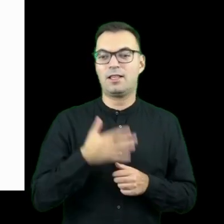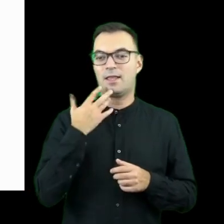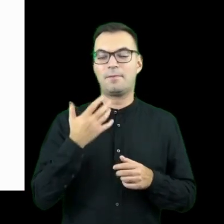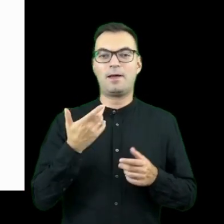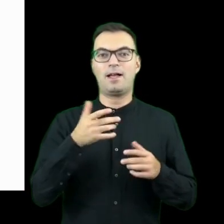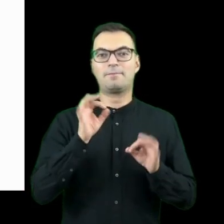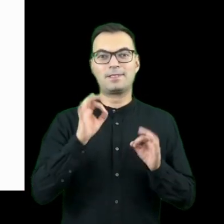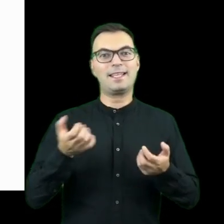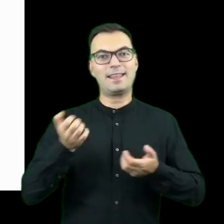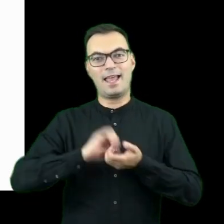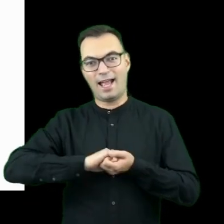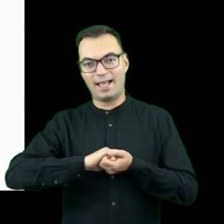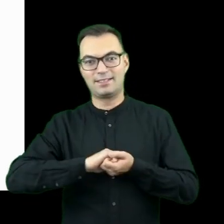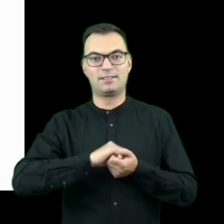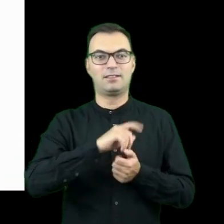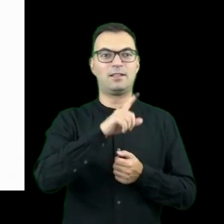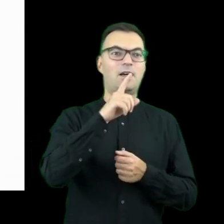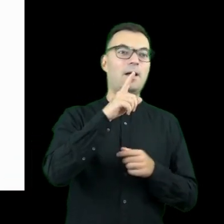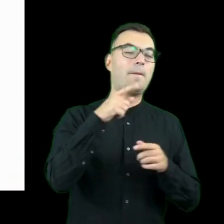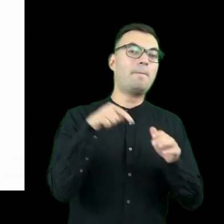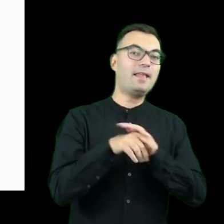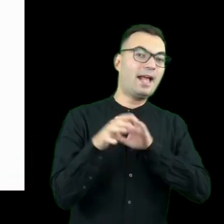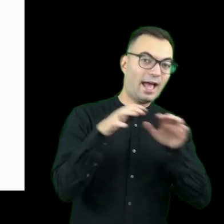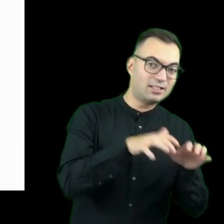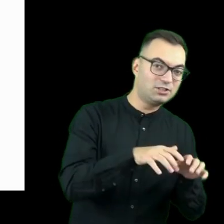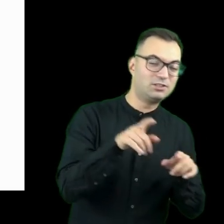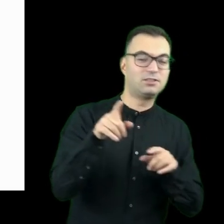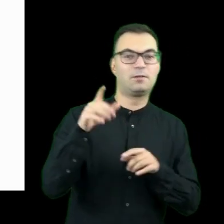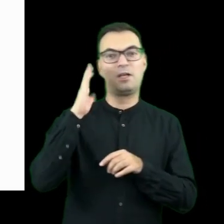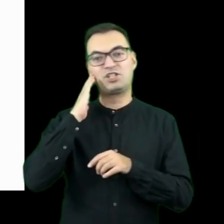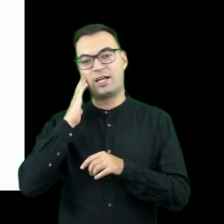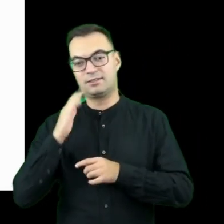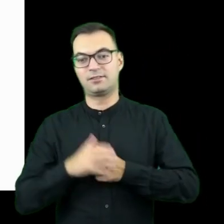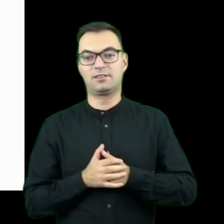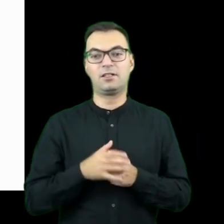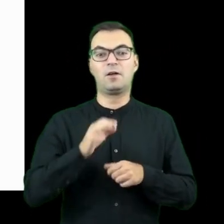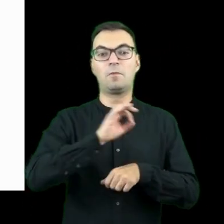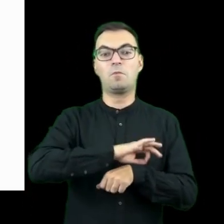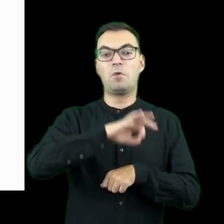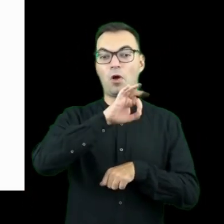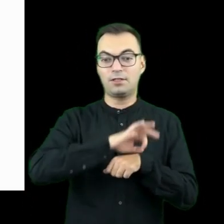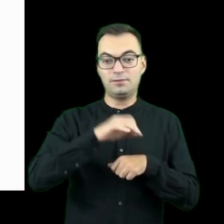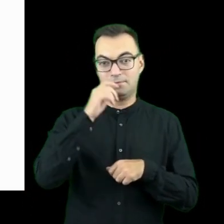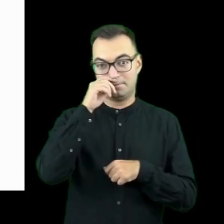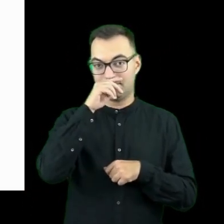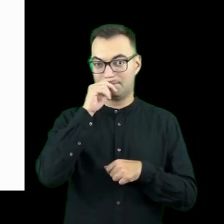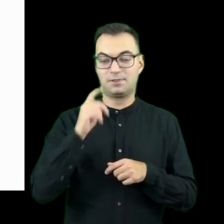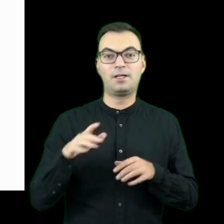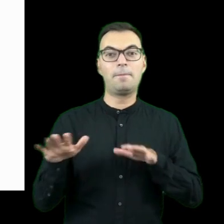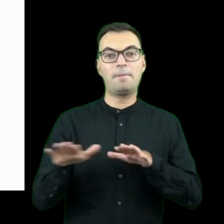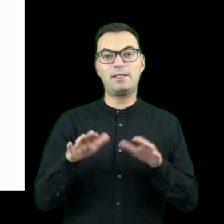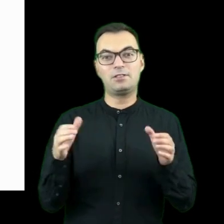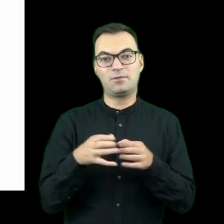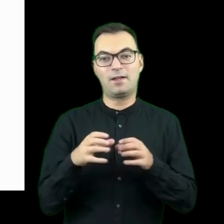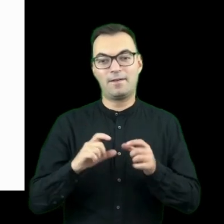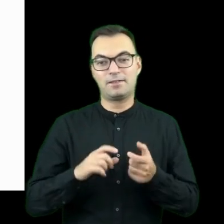integracji między migrantami a lokalnymi mieszkańcami. Projektem nowego rozwiązania było